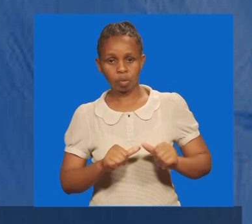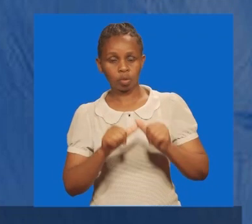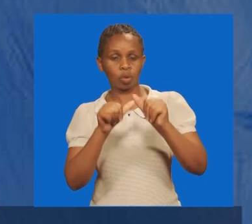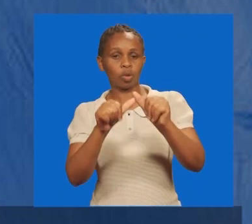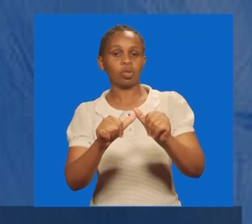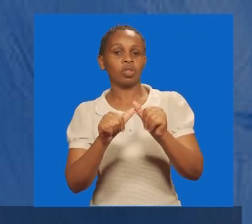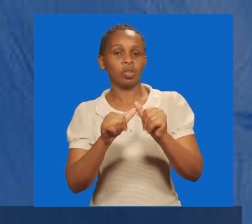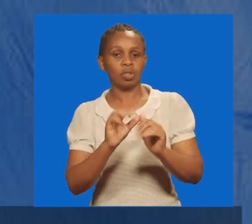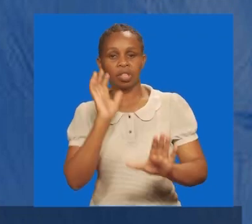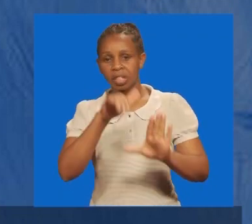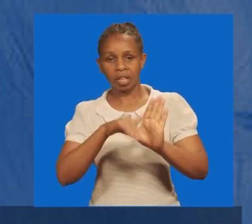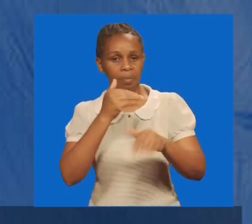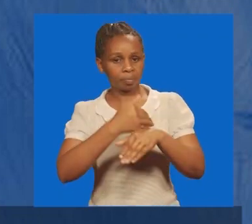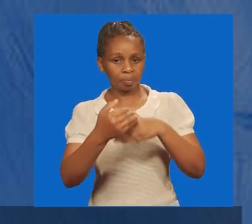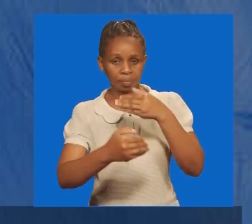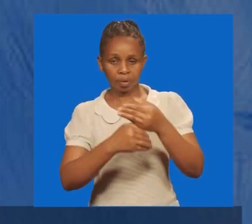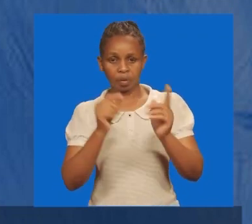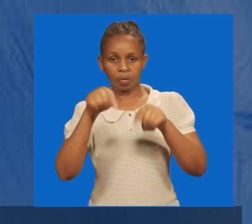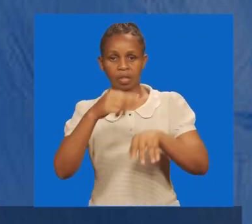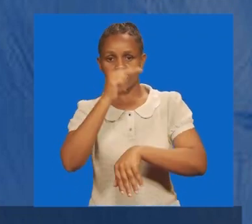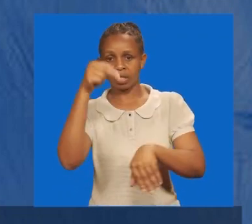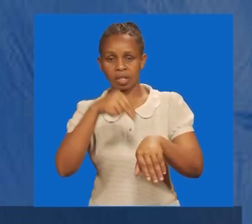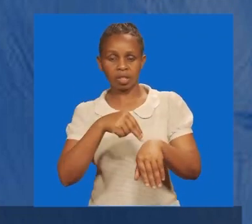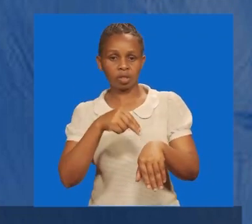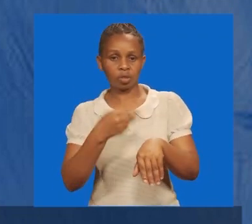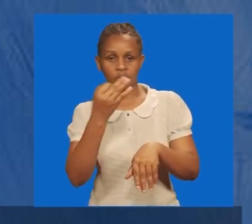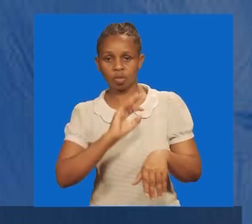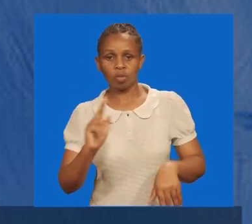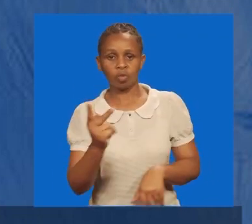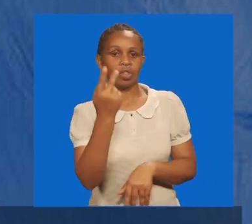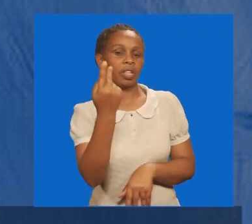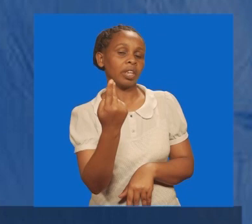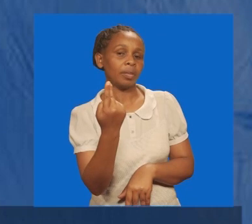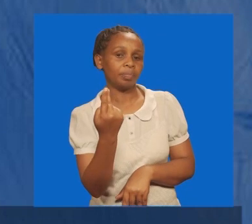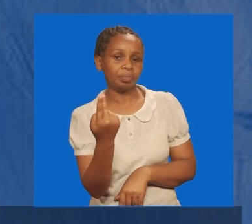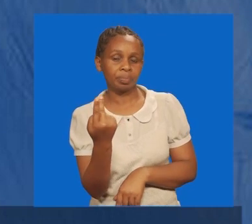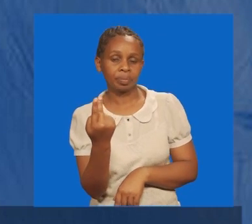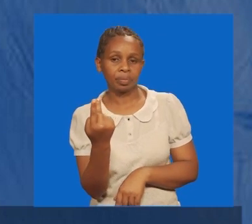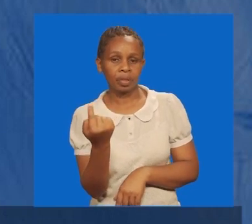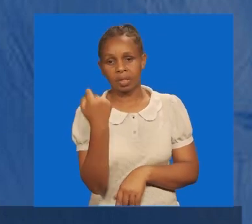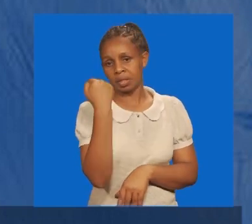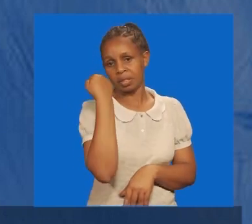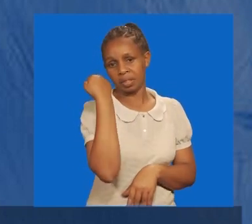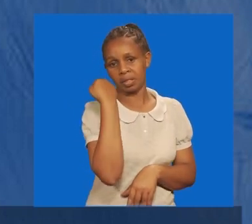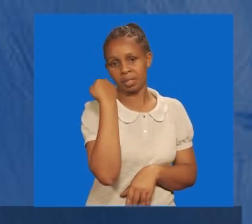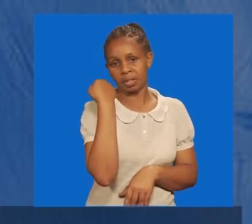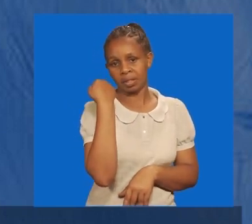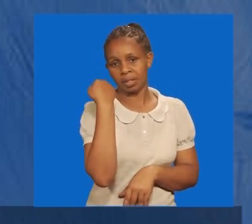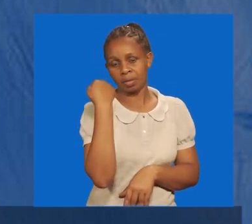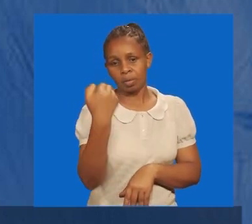kuendelea katika unjenzi, wahinji, ama taifa letu la Kenya. Kwa hivyo nchana,